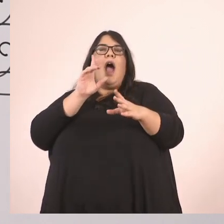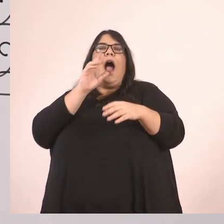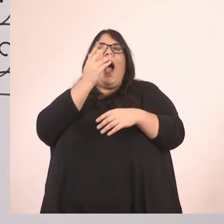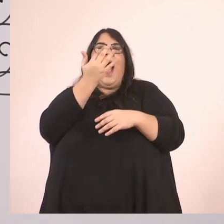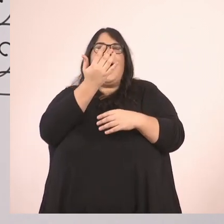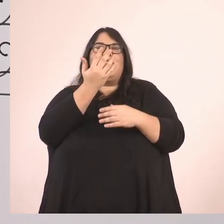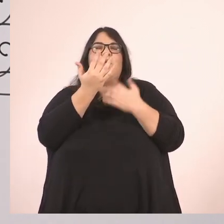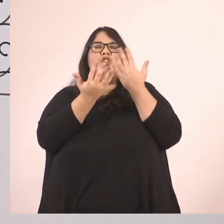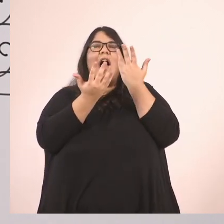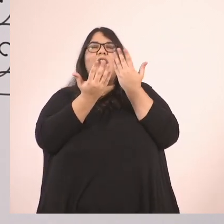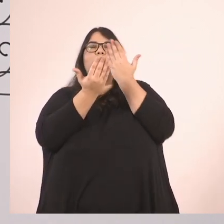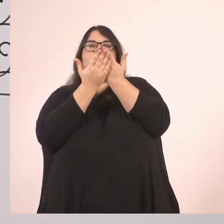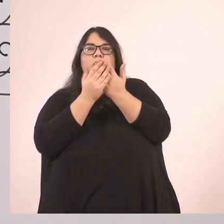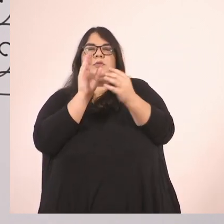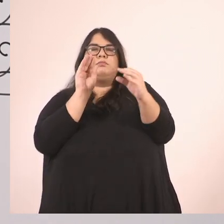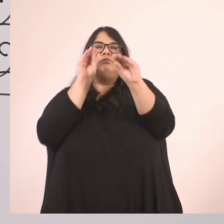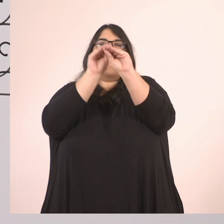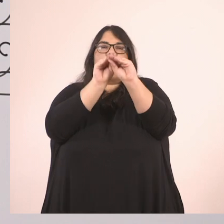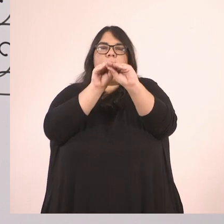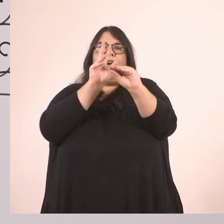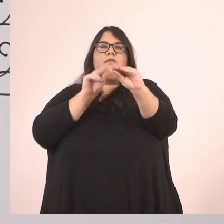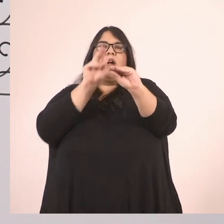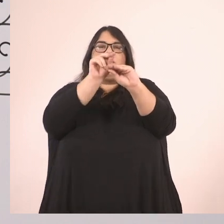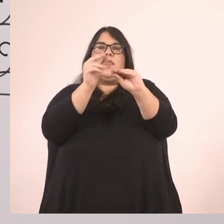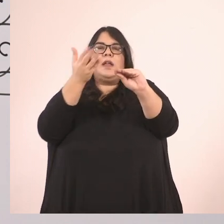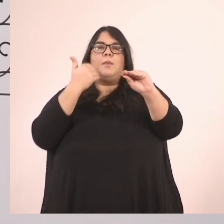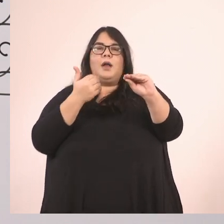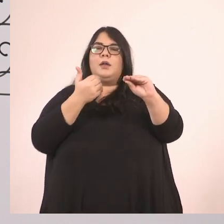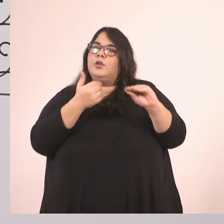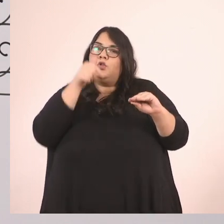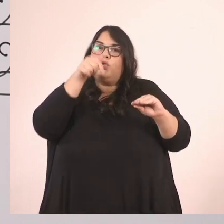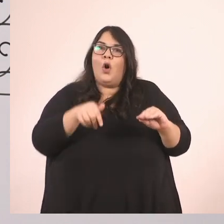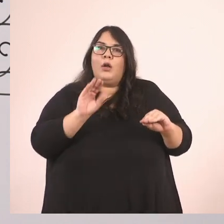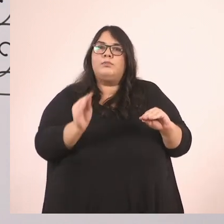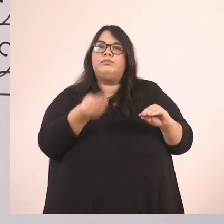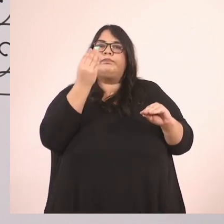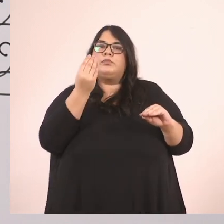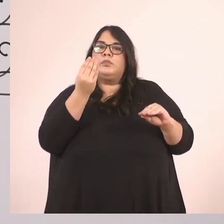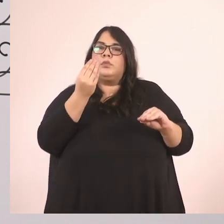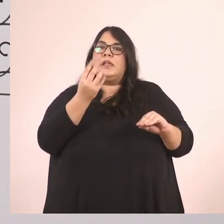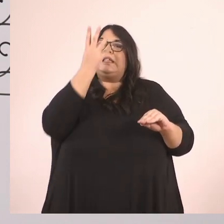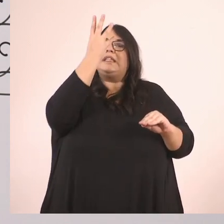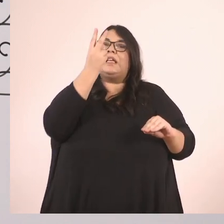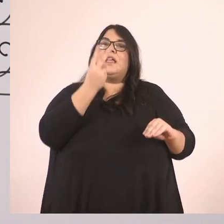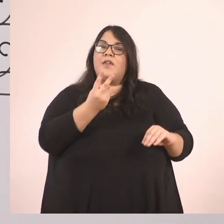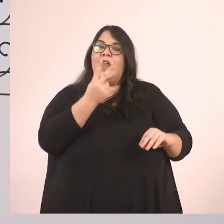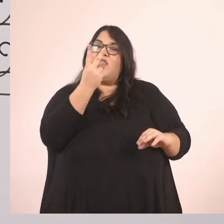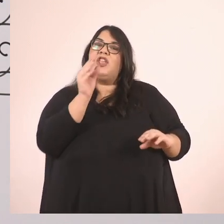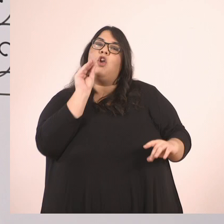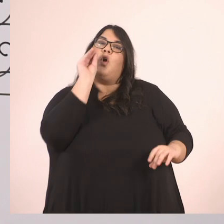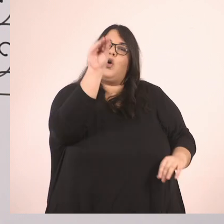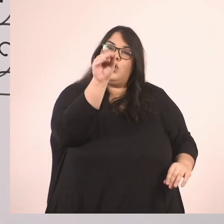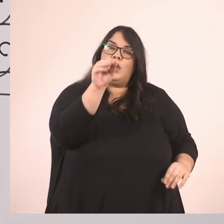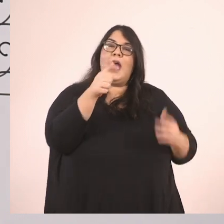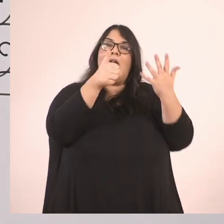τι συμβαίνει με αυτούς τους κλασματικούς αρθιμούς Το 4 δεύτερα είναι στην ίδια θέση με το 2 Είναι στην ίδια θέση με το